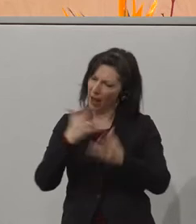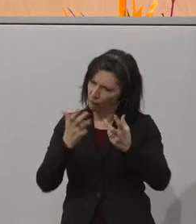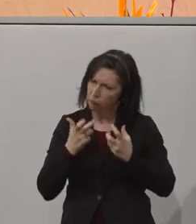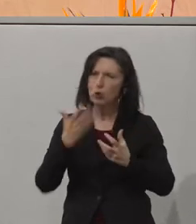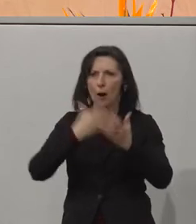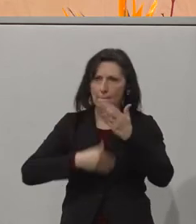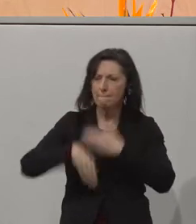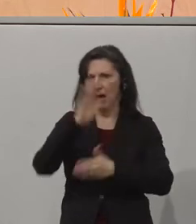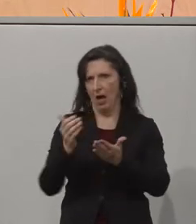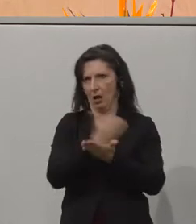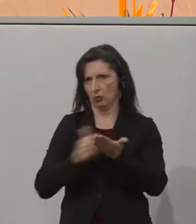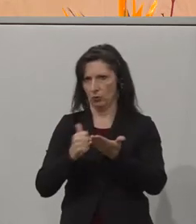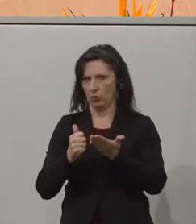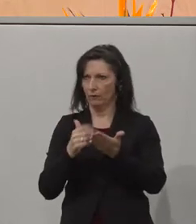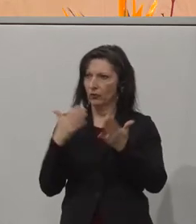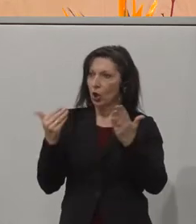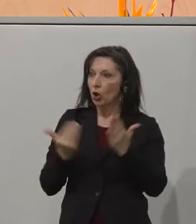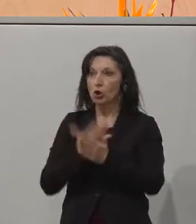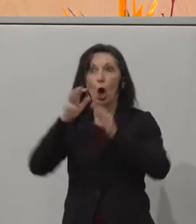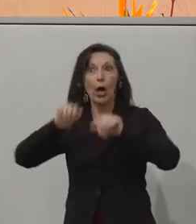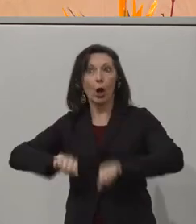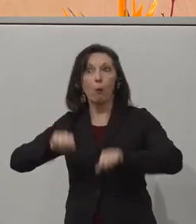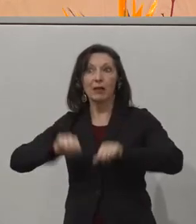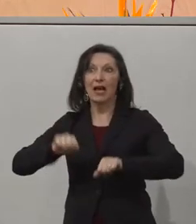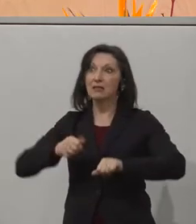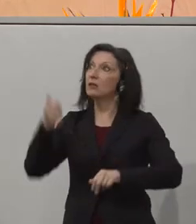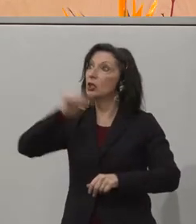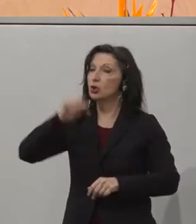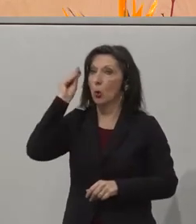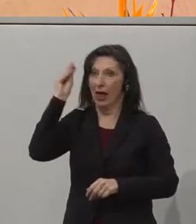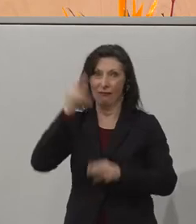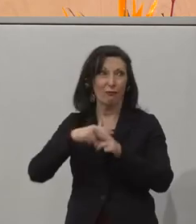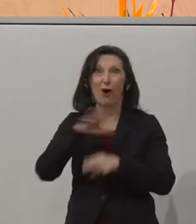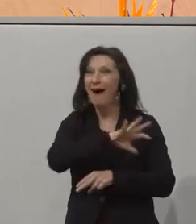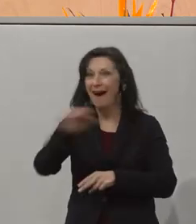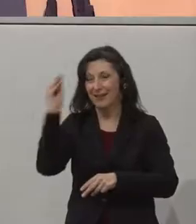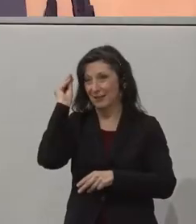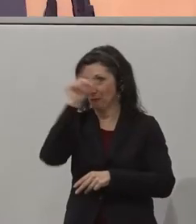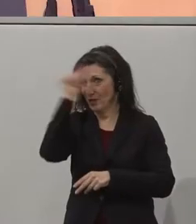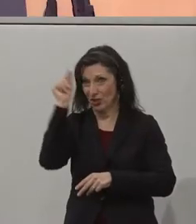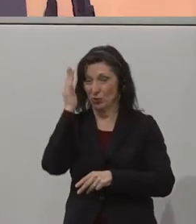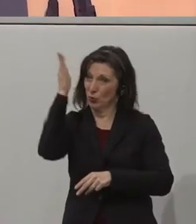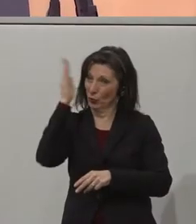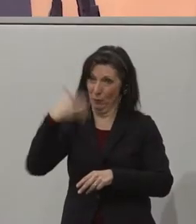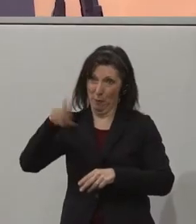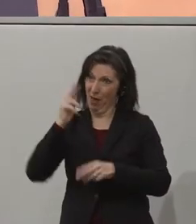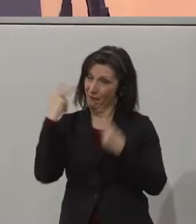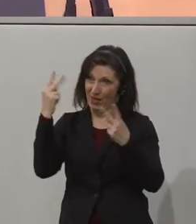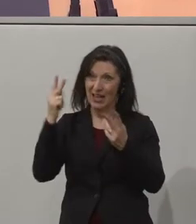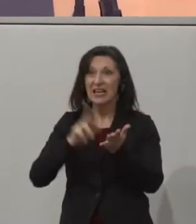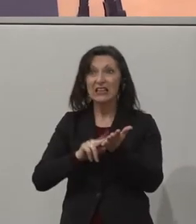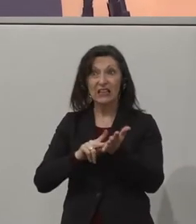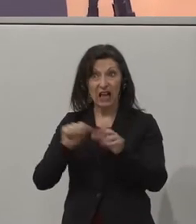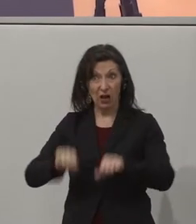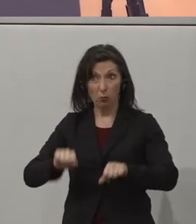Der Erwerb neuer Kompetenzen wird generell für alle Menschen in Zukunft noch wichtiger werden. Digitale Kompetenzen spielen eine ganz